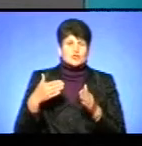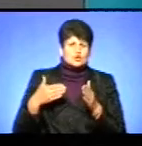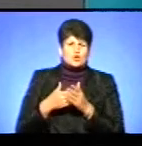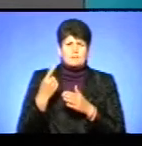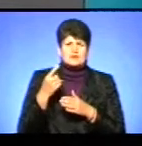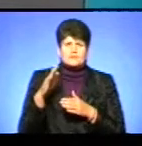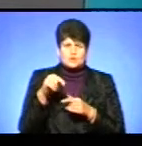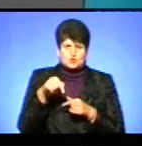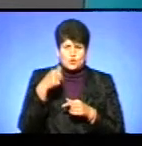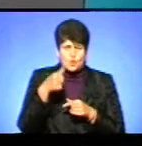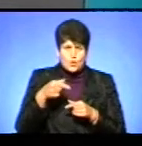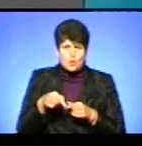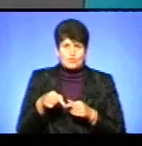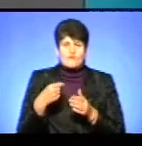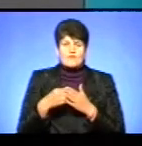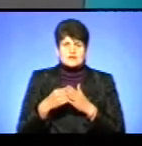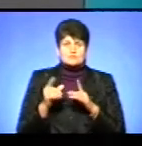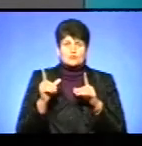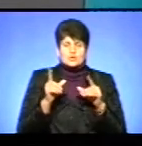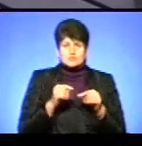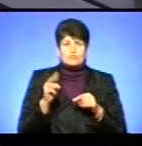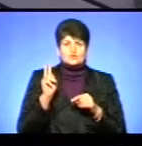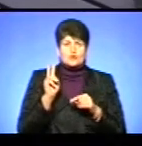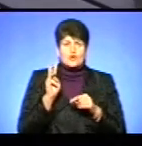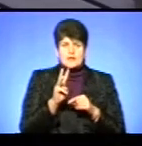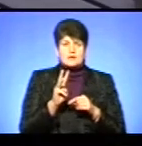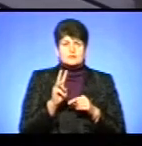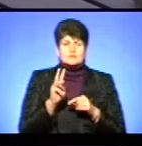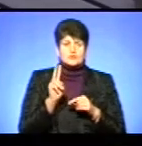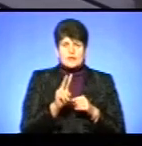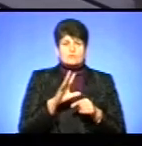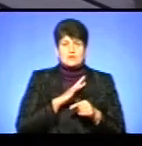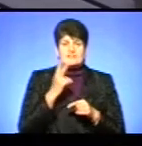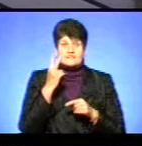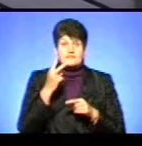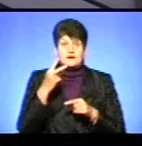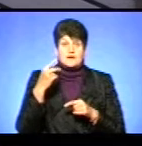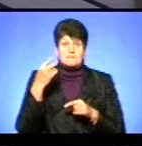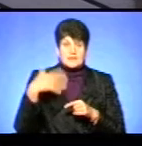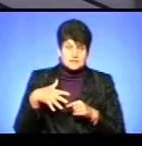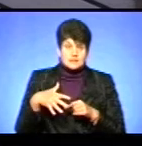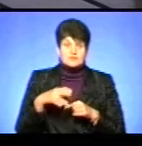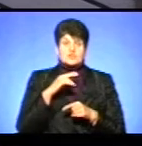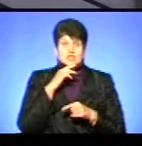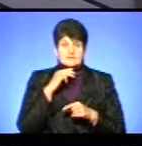вересня цього року вартість проїзду в тролейбусах Хмельницьку становив 2,5 гривні. Потім Чернівці – 3 гривні,